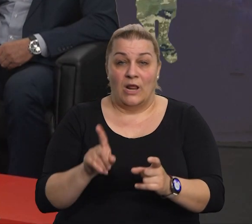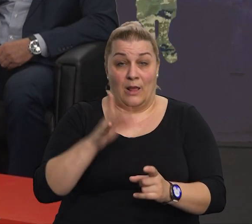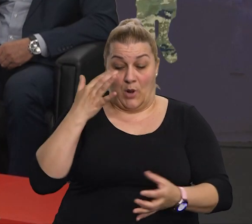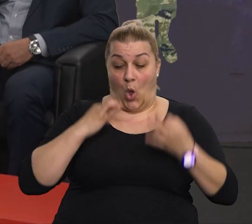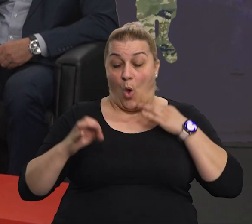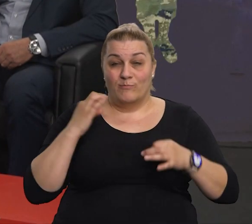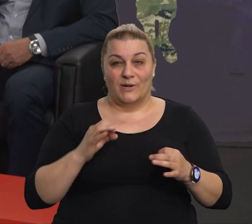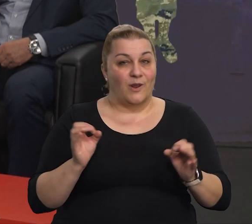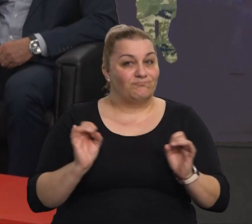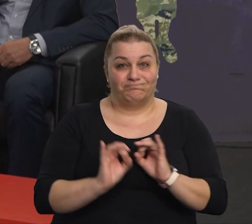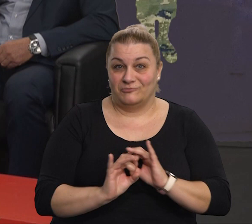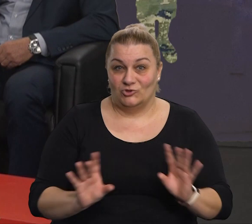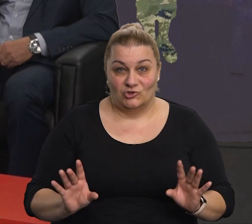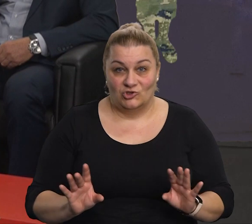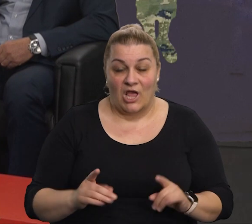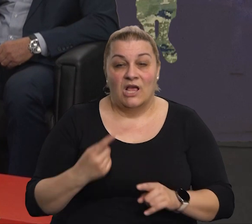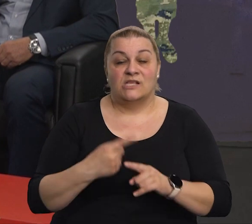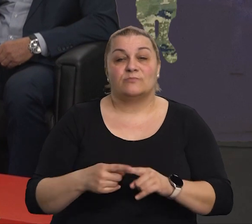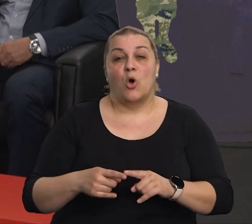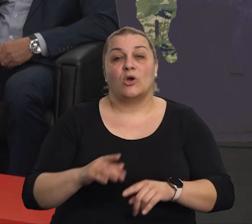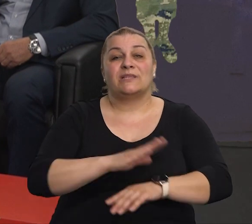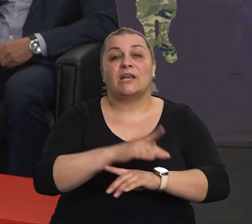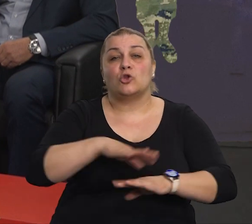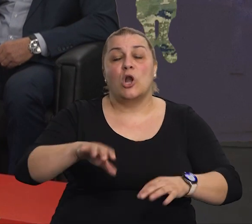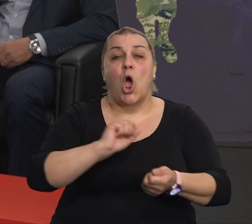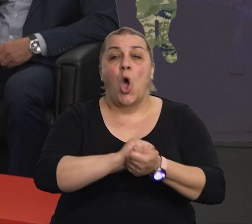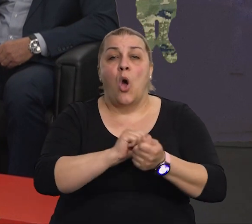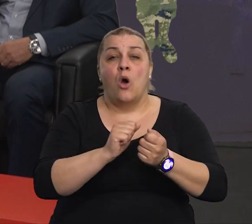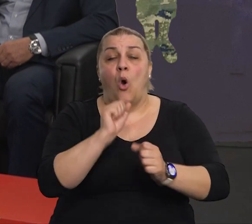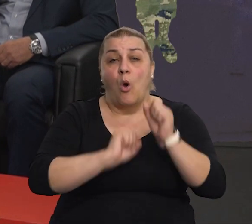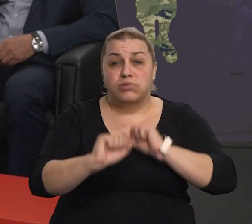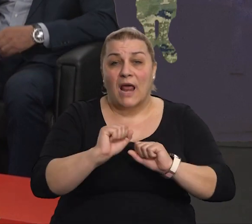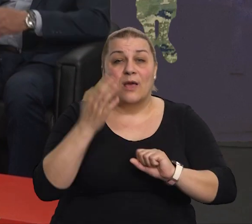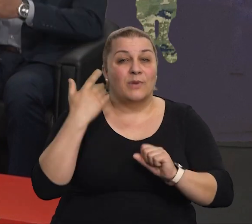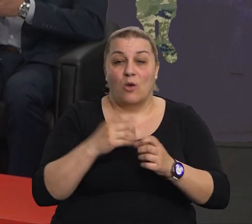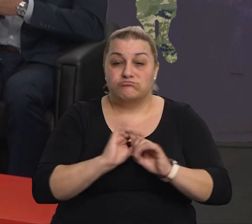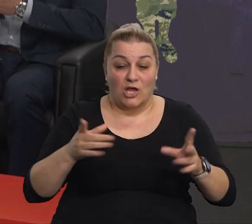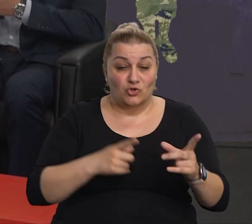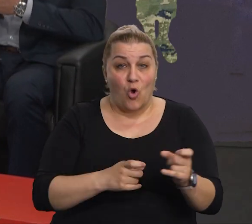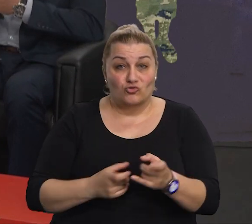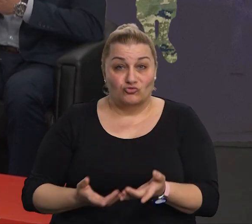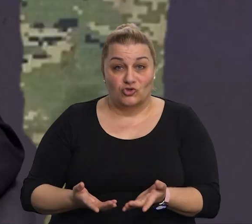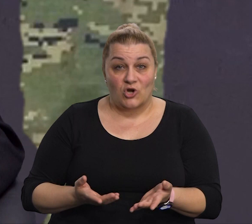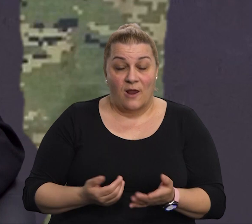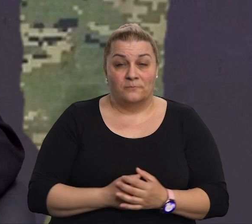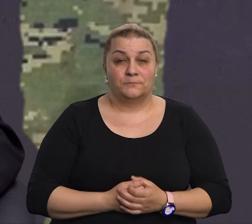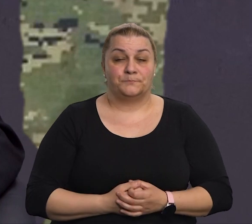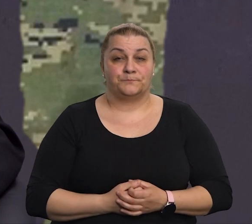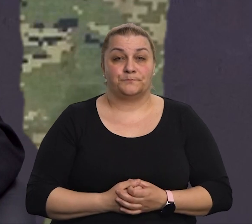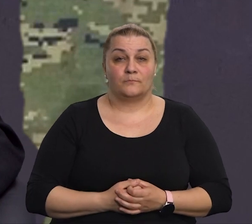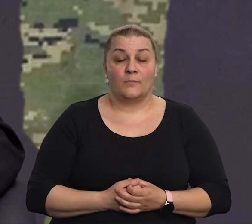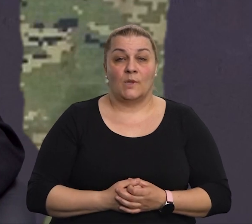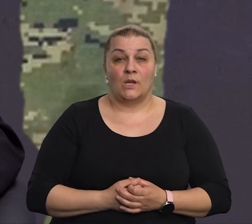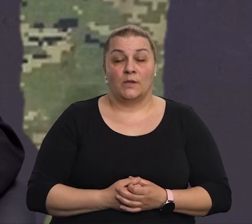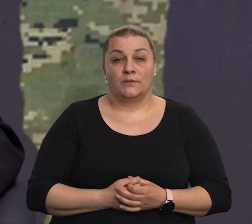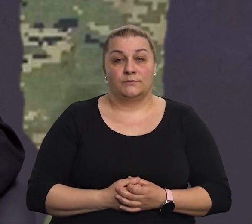ništa budući da je bila ta teritorija obrana, bila je razrožena. Međutim, ja sam na